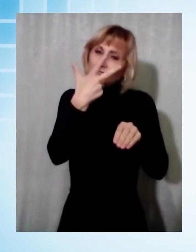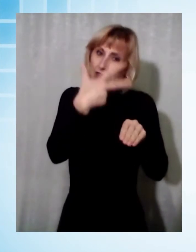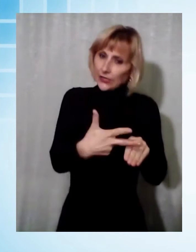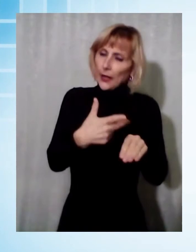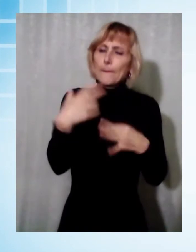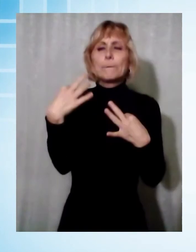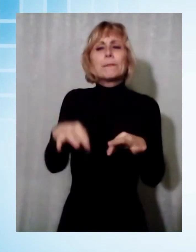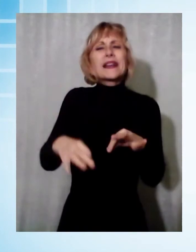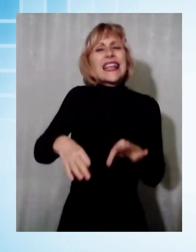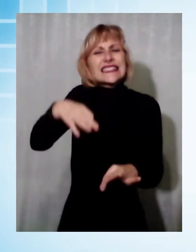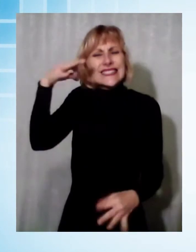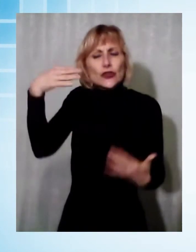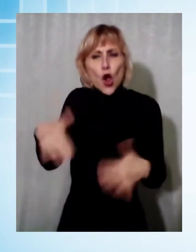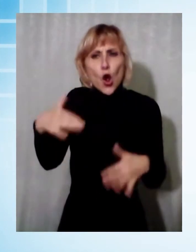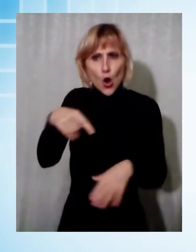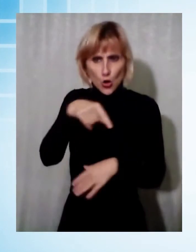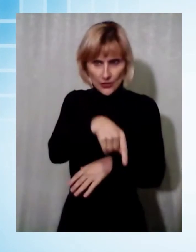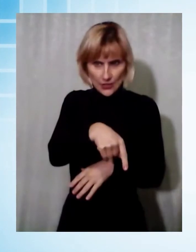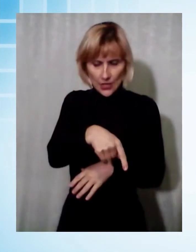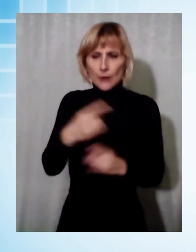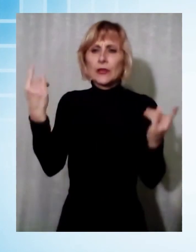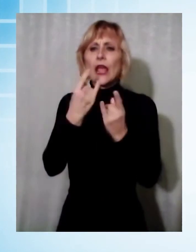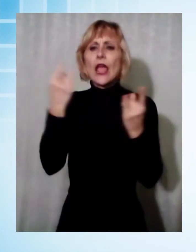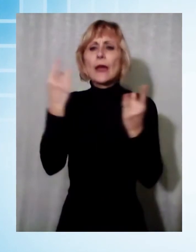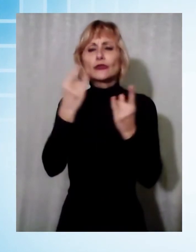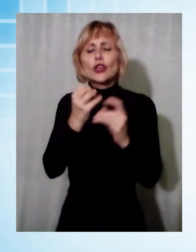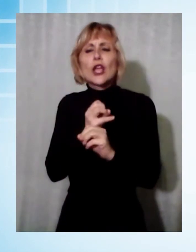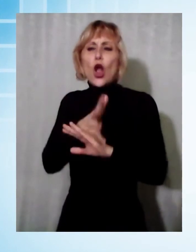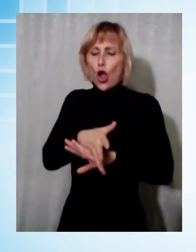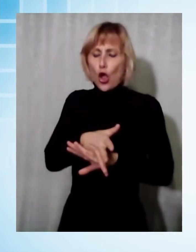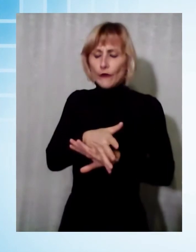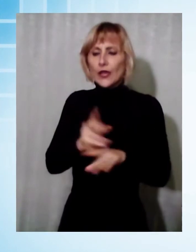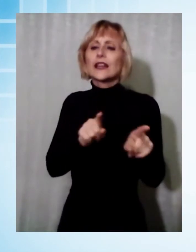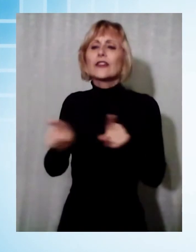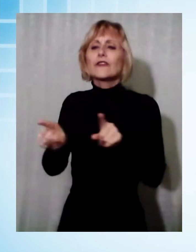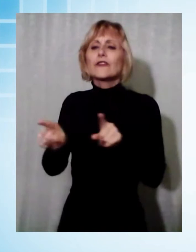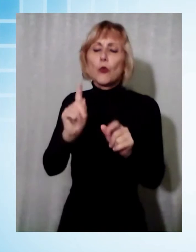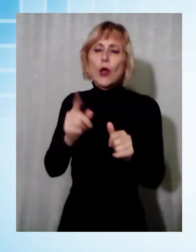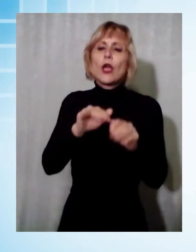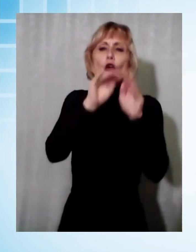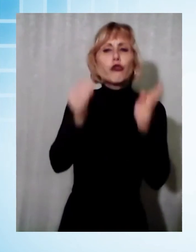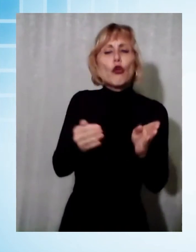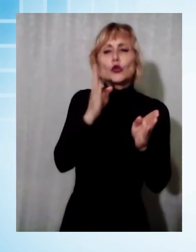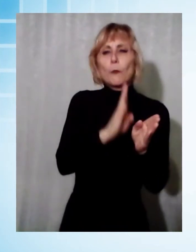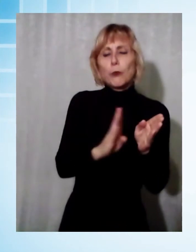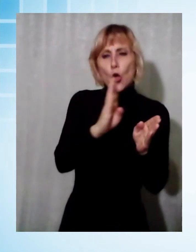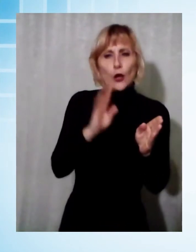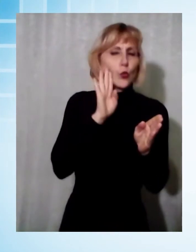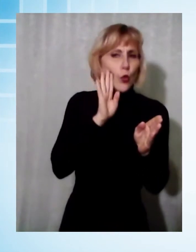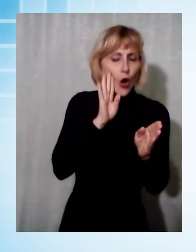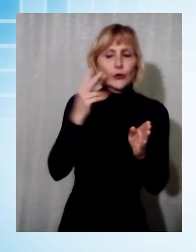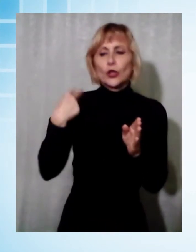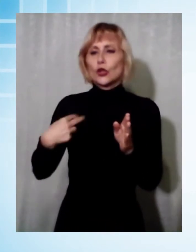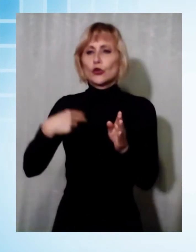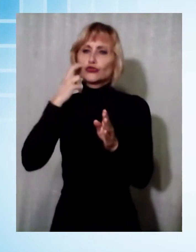emergenza sanitaria legata al Covid. Quindi i punti di riferimento sono al Foro Boario per gli uomini, alla Croce Verde di